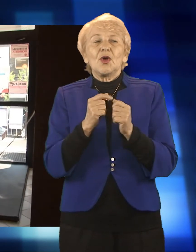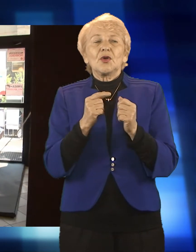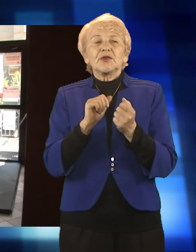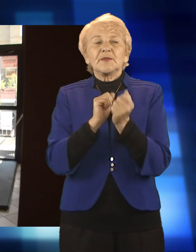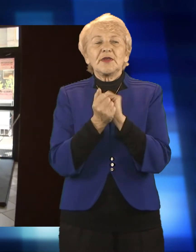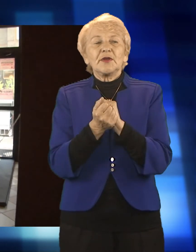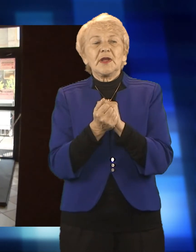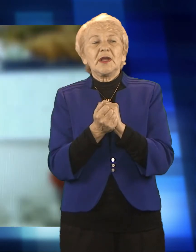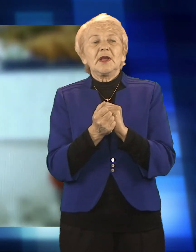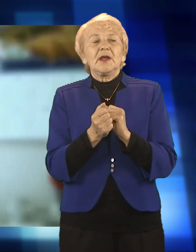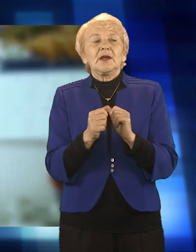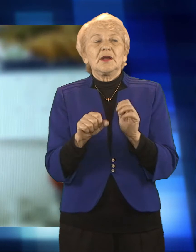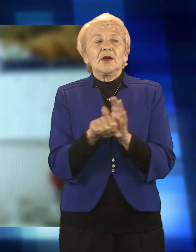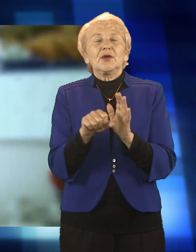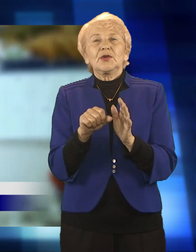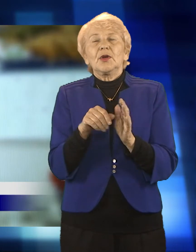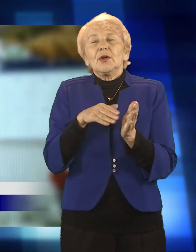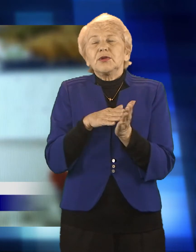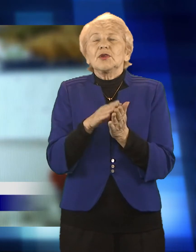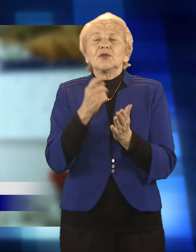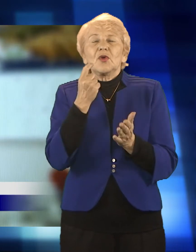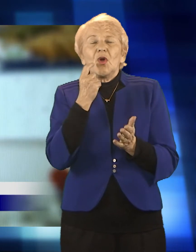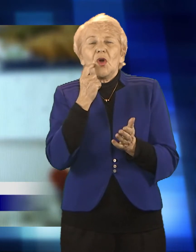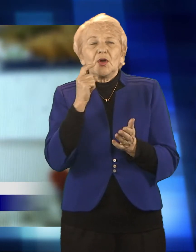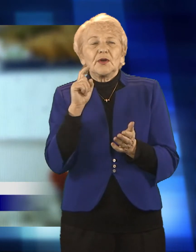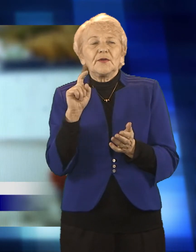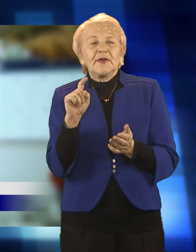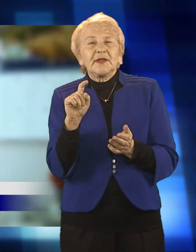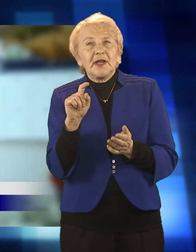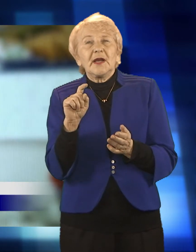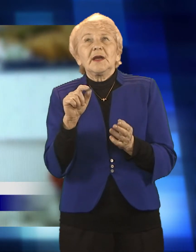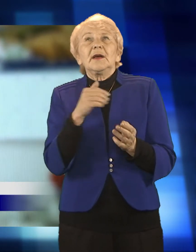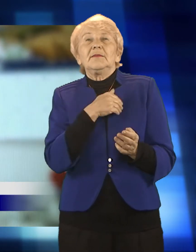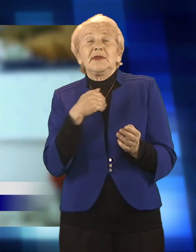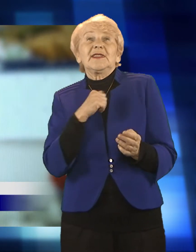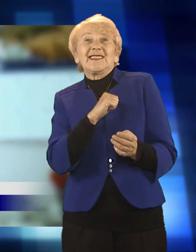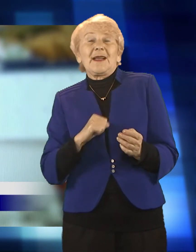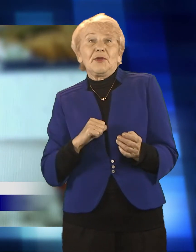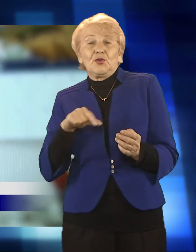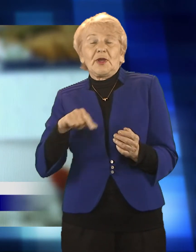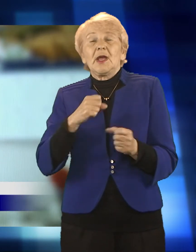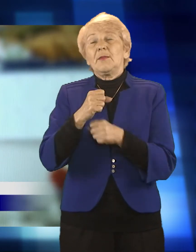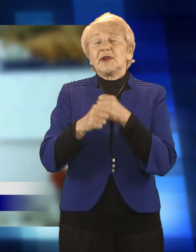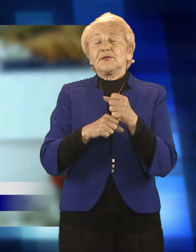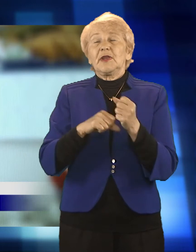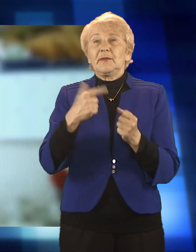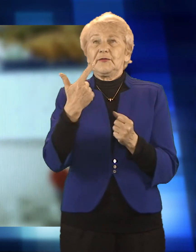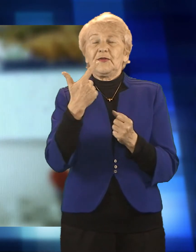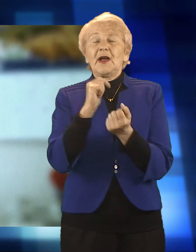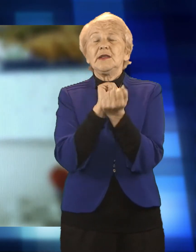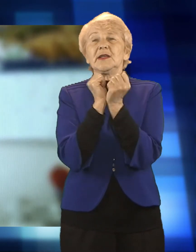jego funkcjonowania. Od początku kwietnia, właściwie to bodajże od 6 kwietnia pracujemy w systemie dwuzmianowym.